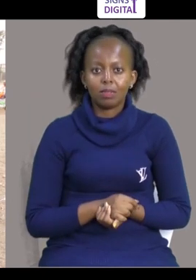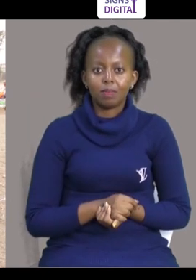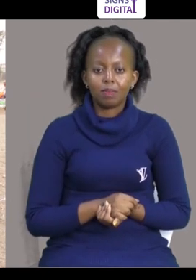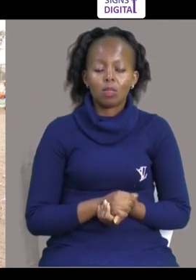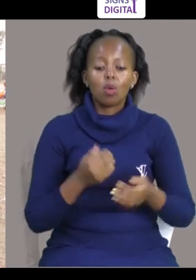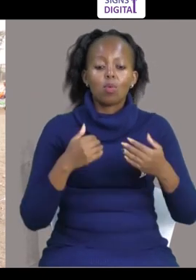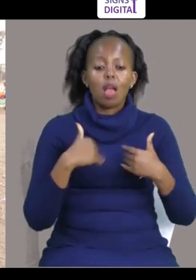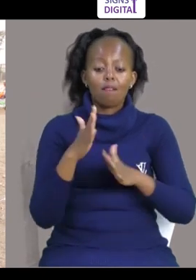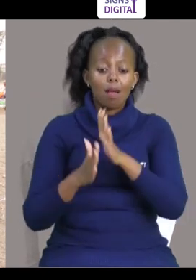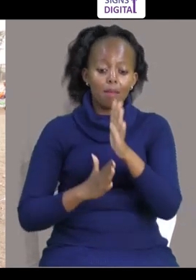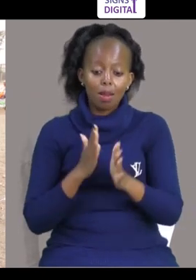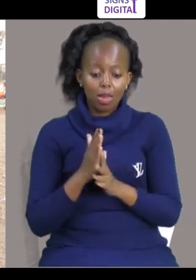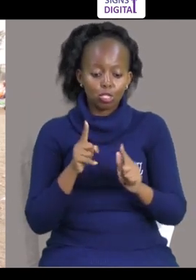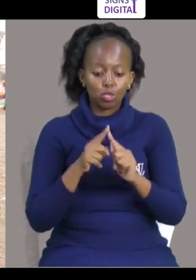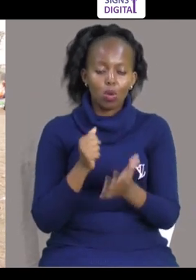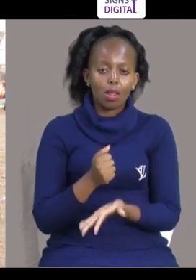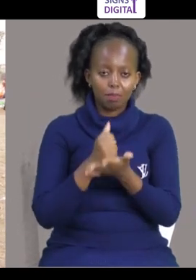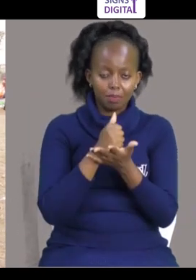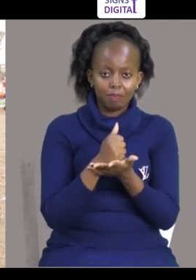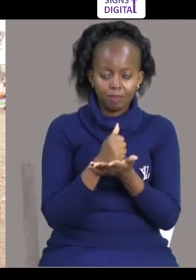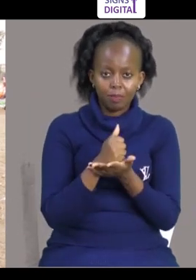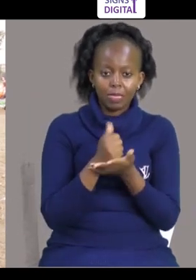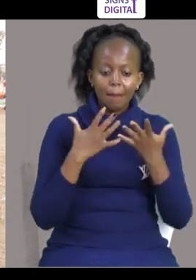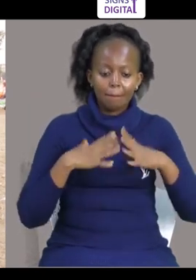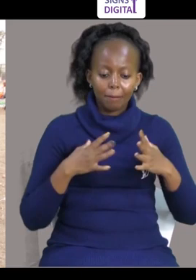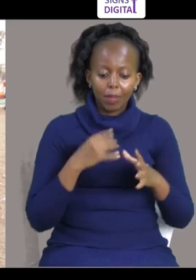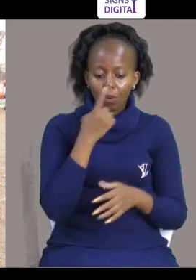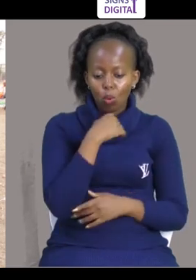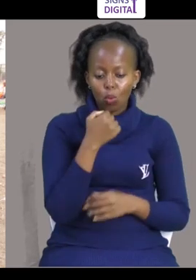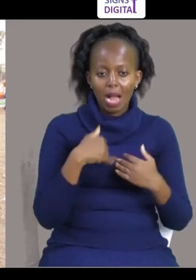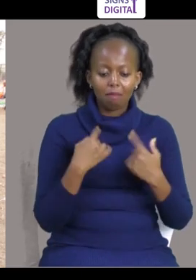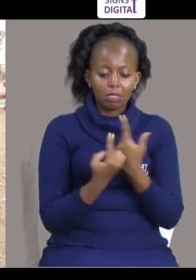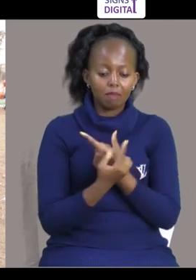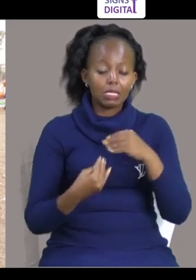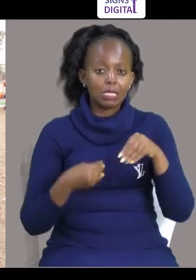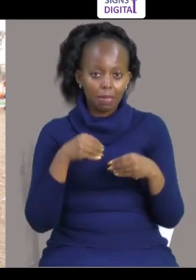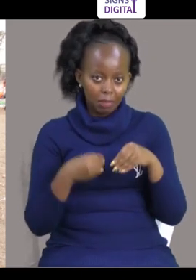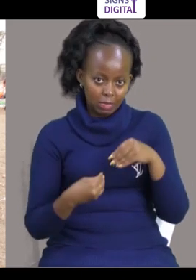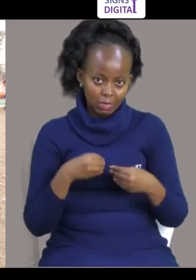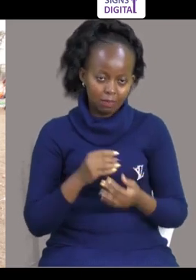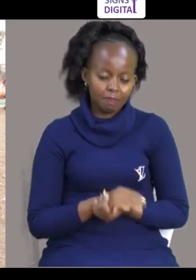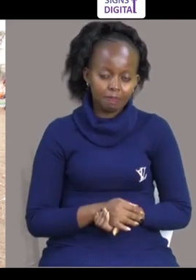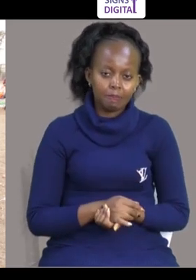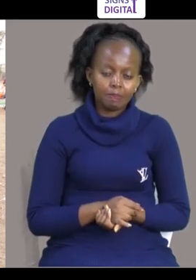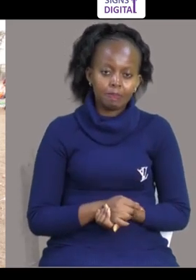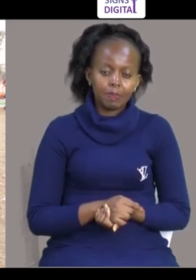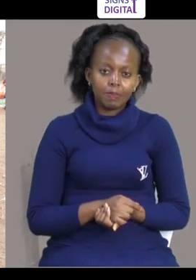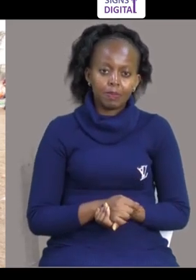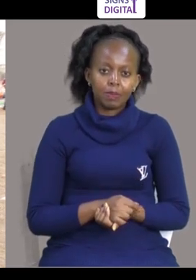hii Tukona Tukona Mpango Kwa Kusaidia Watu Ambao Wakona Ulimavu